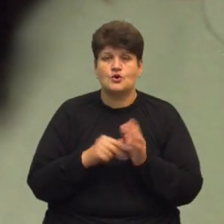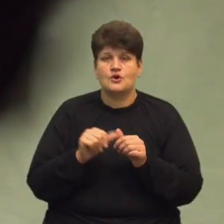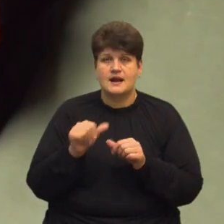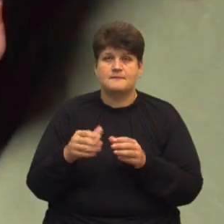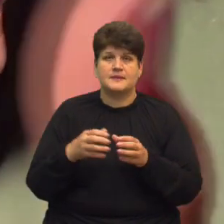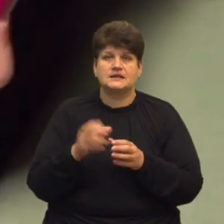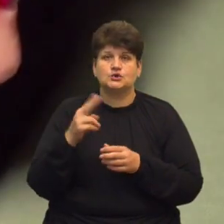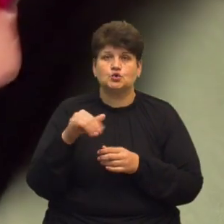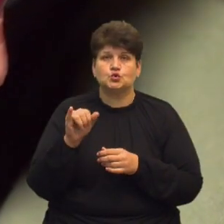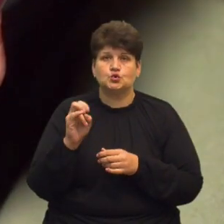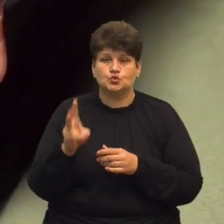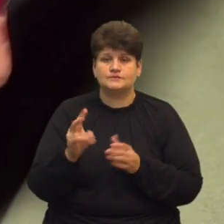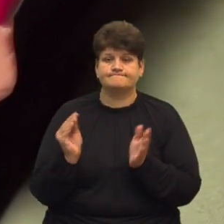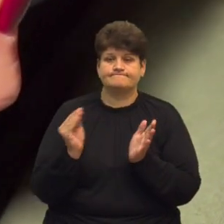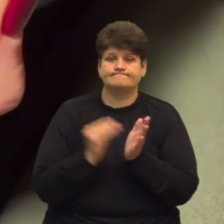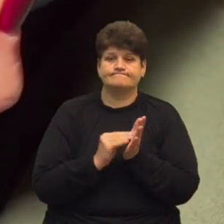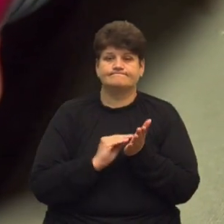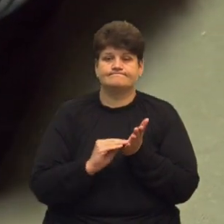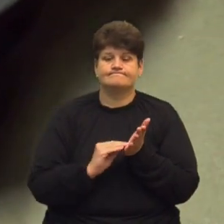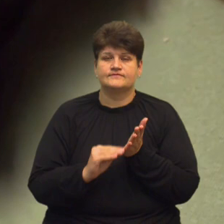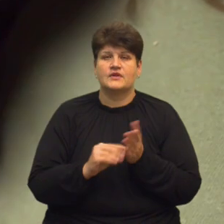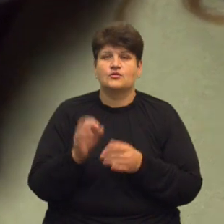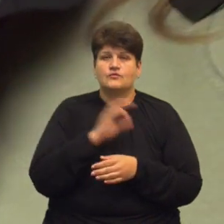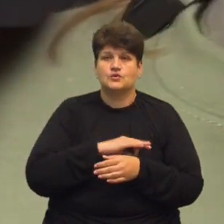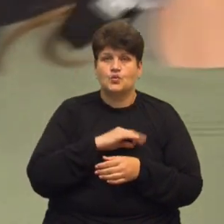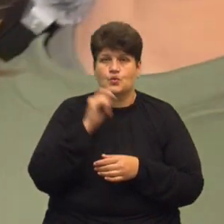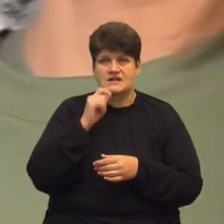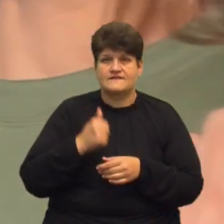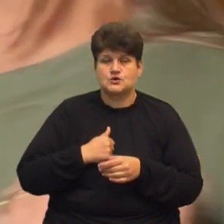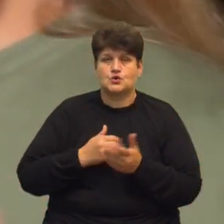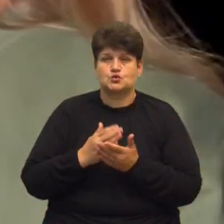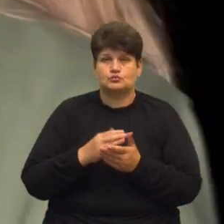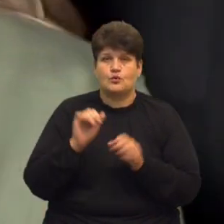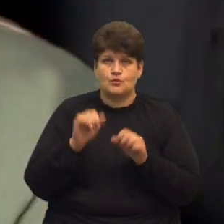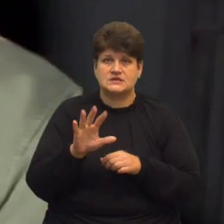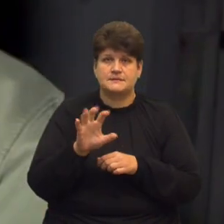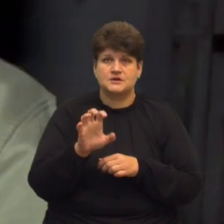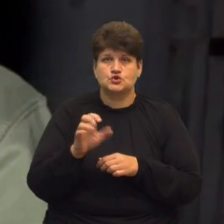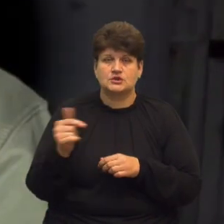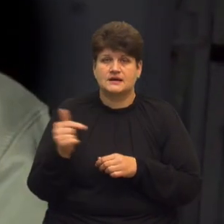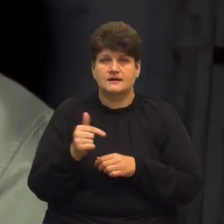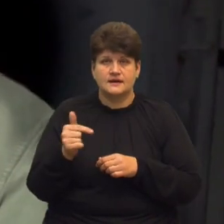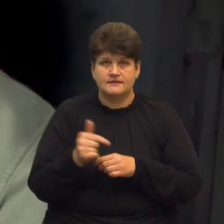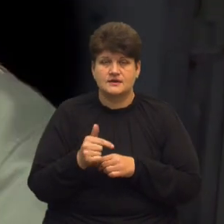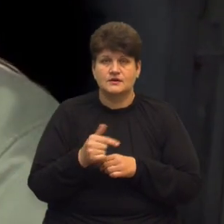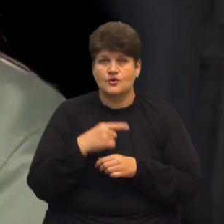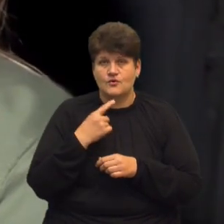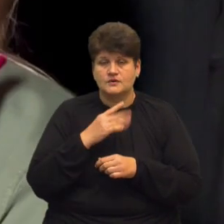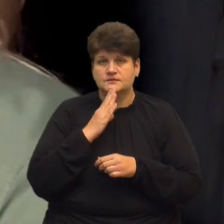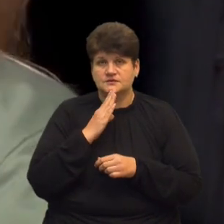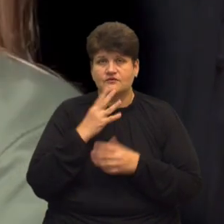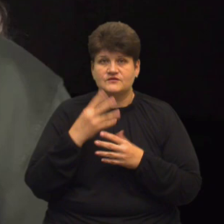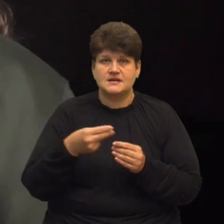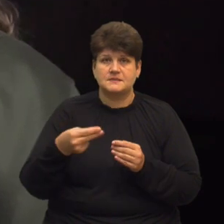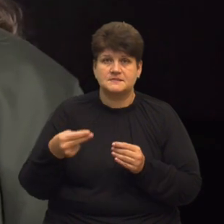повідомлення на міні, яку використовують українські військовослужбовці, можна за 500 гривень, розповідає Ольга Каже, підписала вже